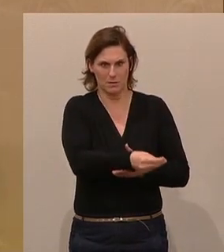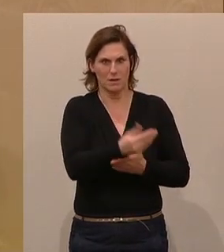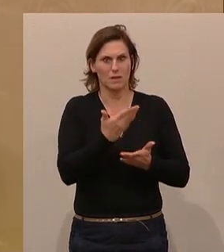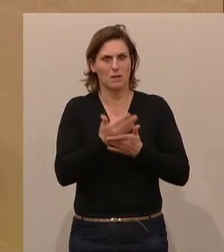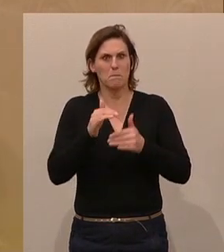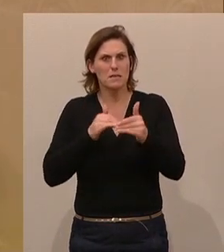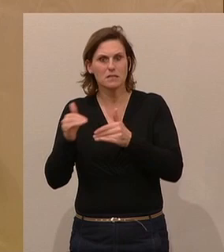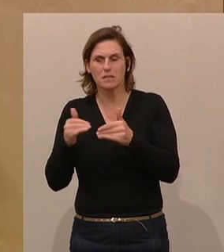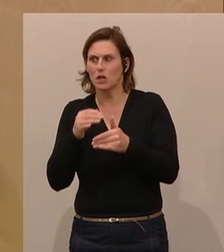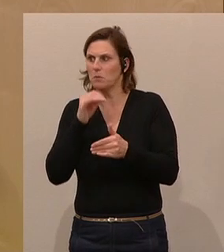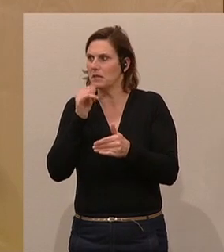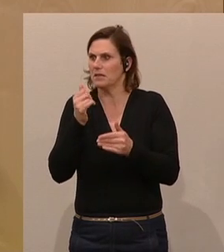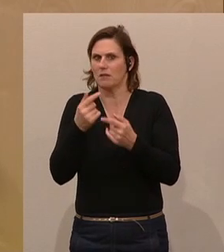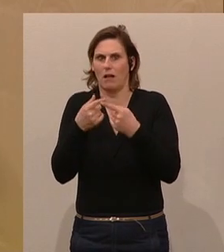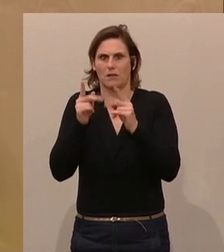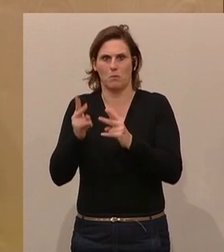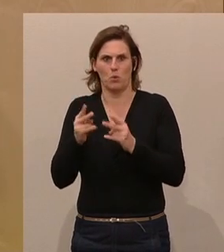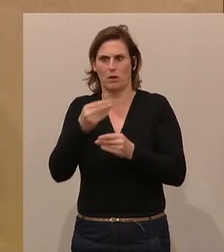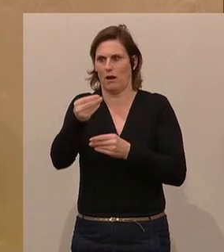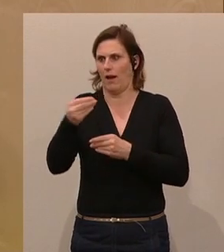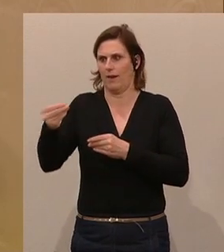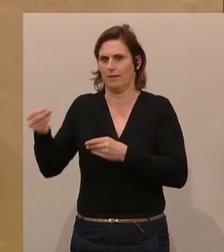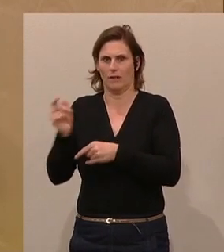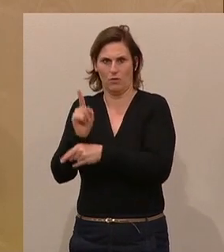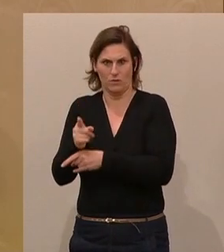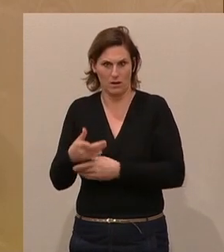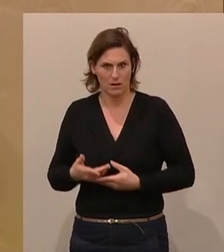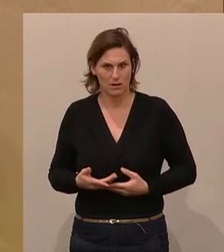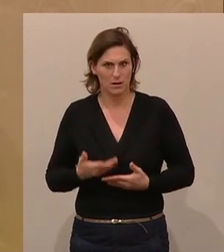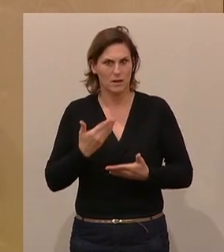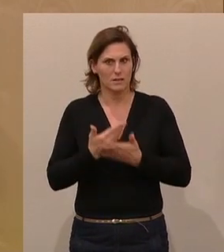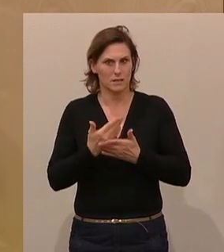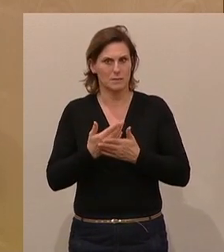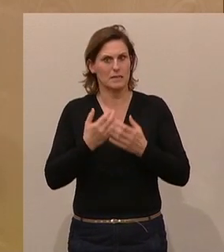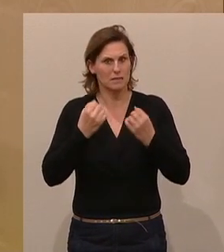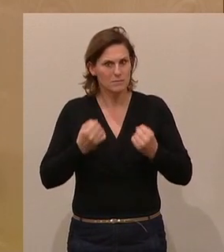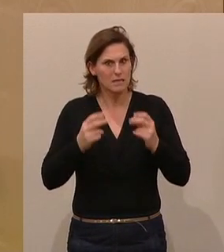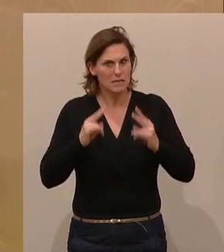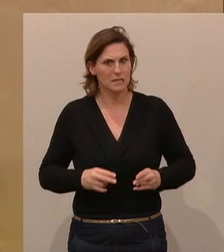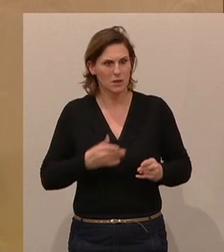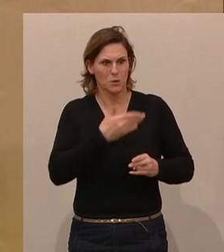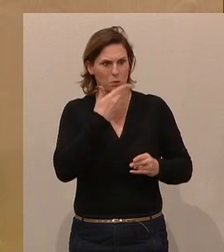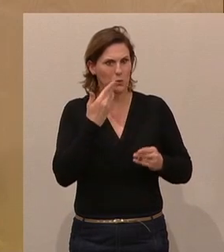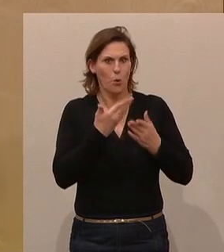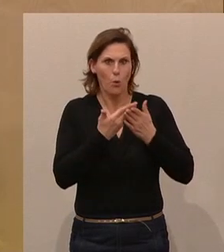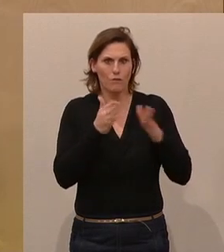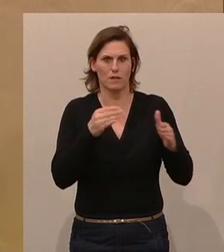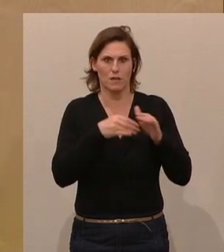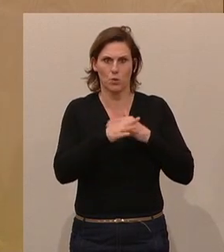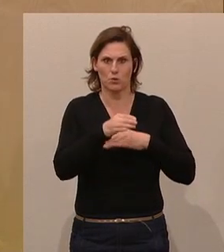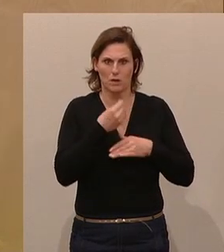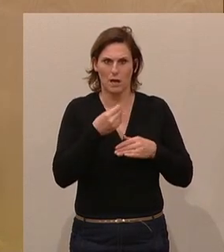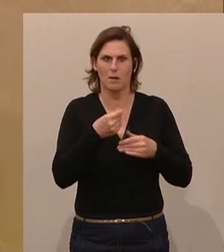Ministerien keine andere Möglichkeit. Es ist richtig, die Staatsdruckerei ist kein öffentliches Unternehmen, ist